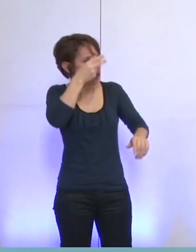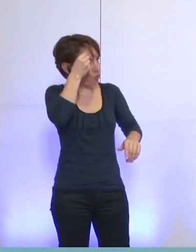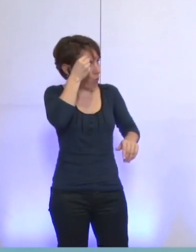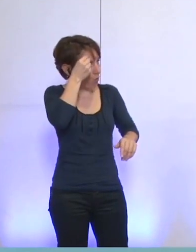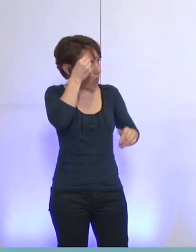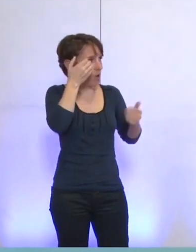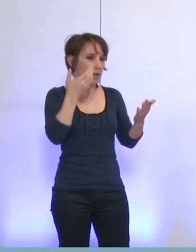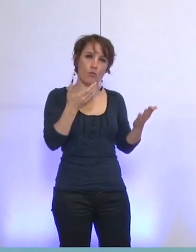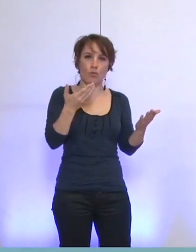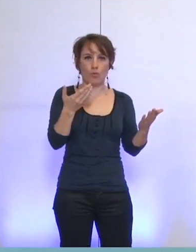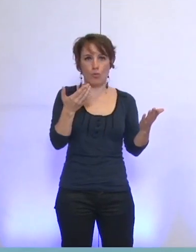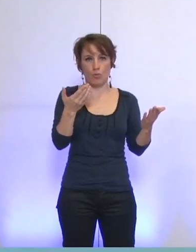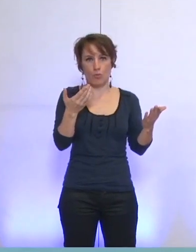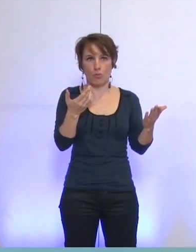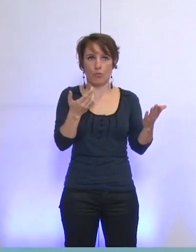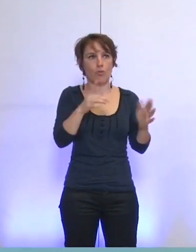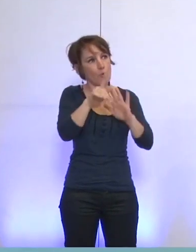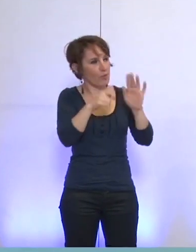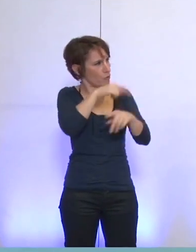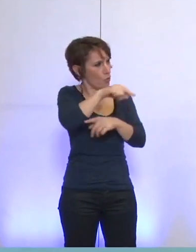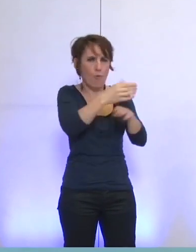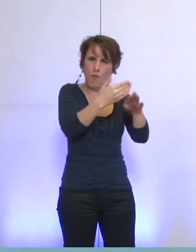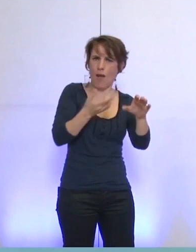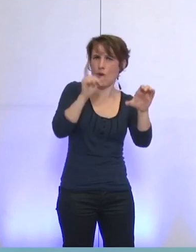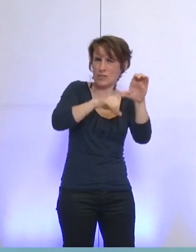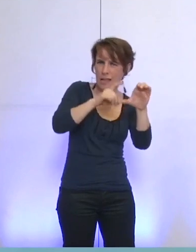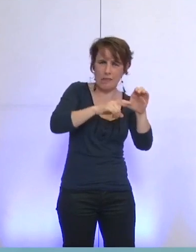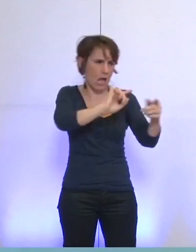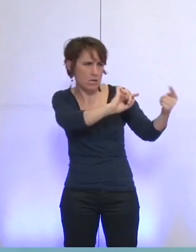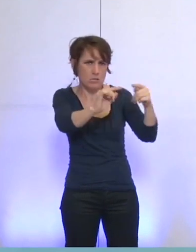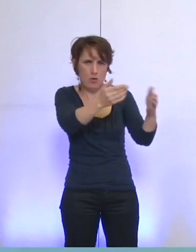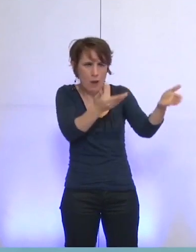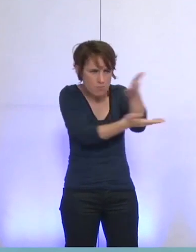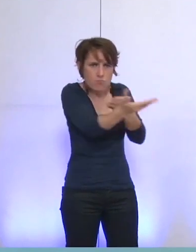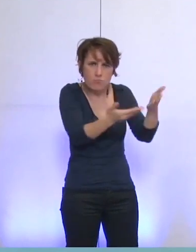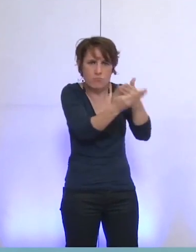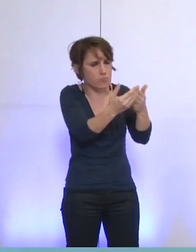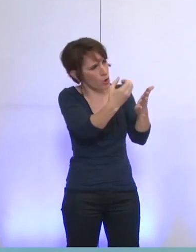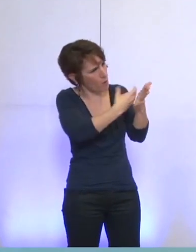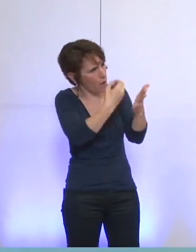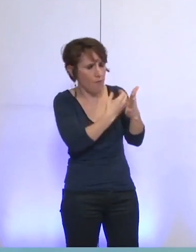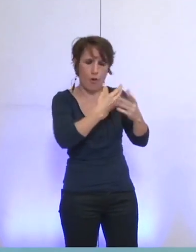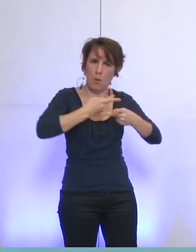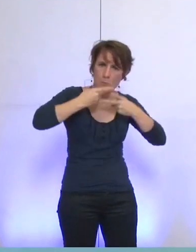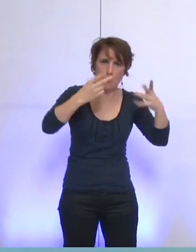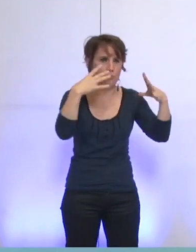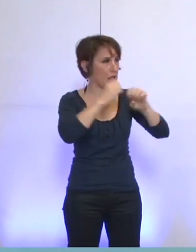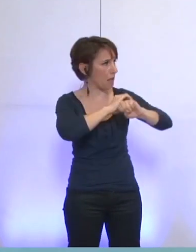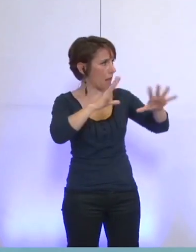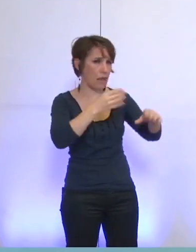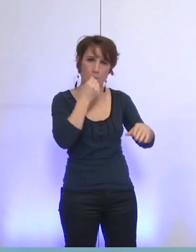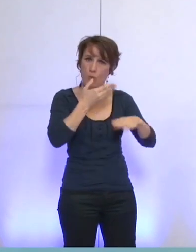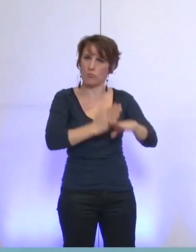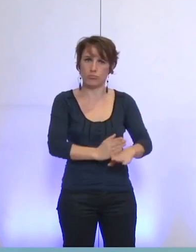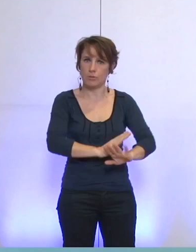arriver à une position qui soit portée par l'ensemble des syndicats et qui soit exprimée de façon claire et dans le cadre que nous nous sommes posés.